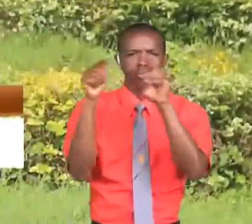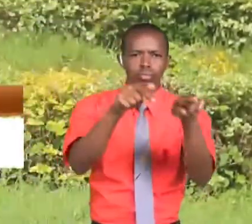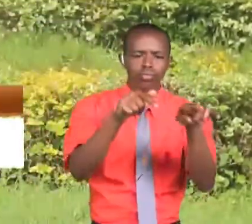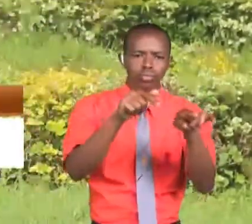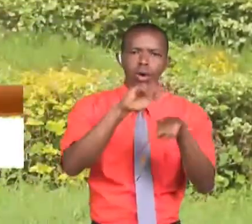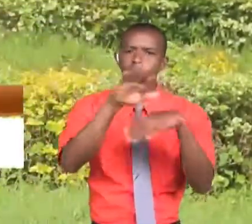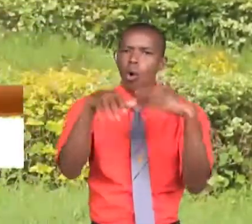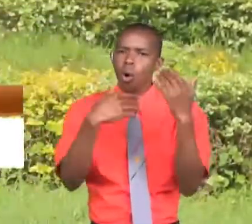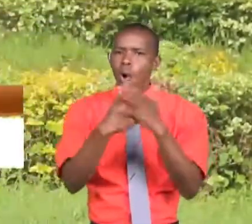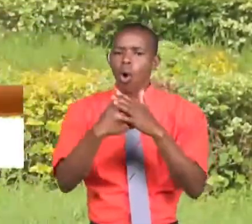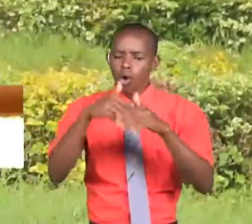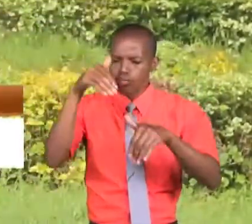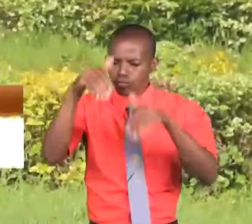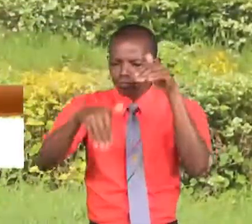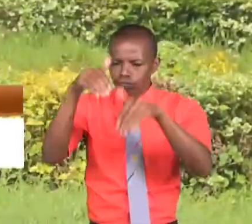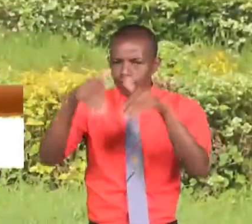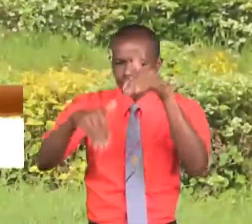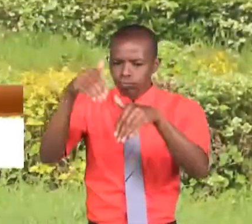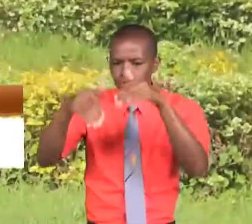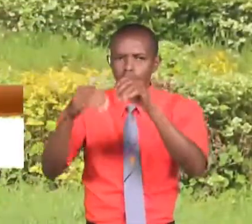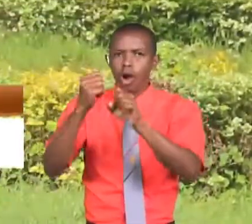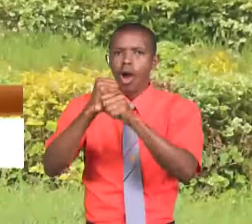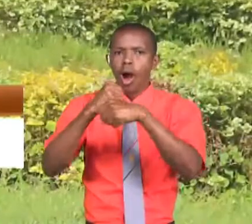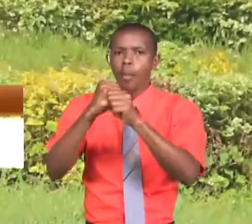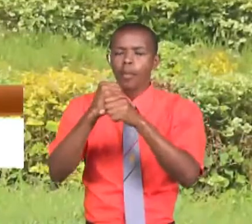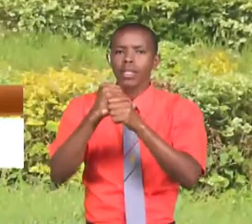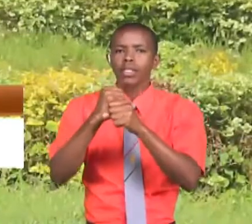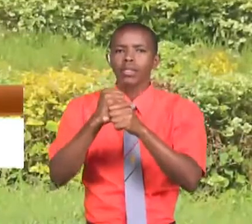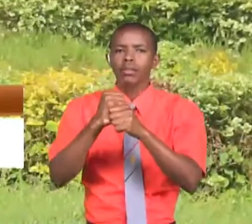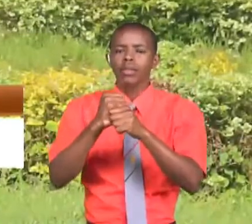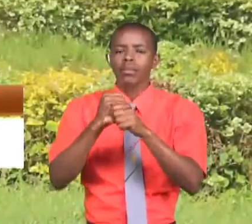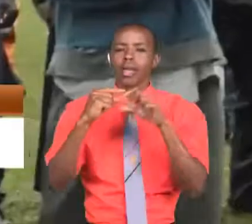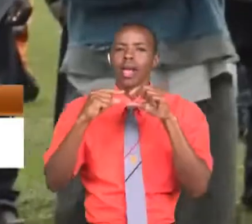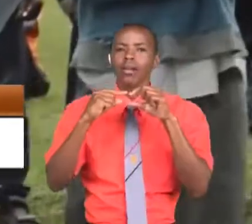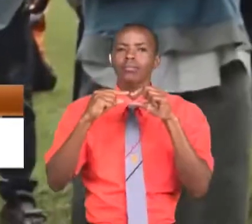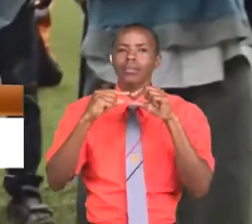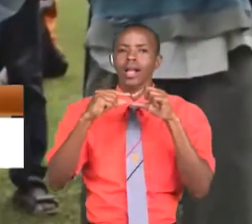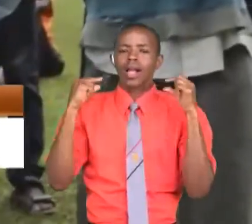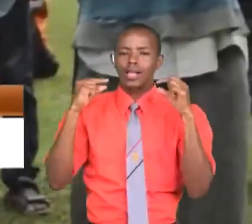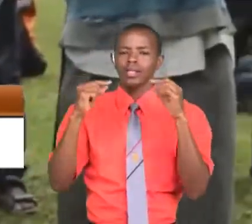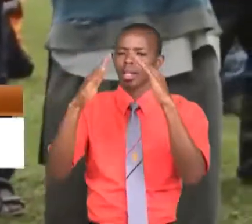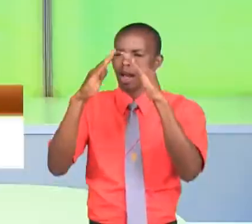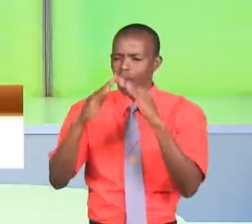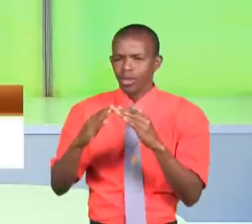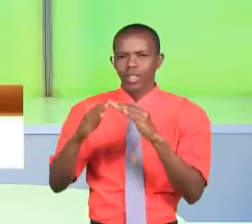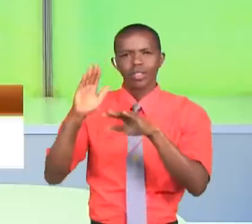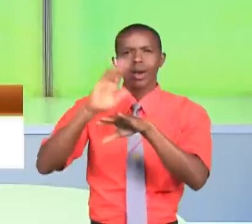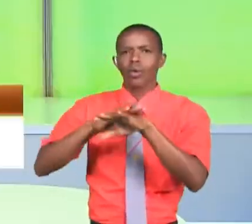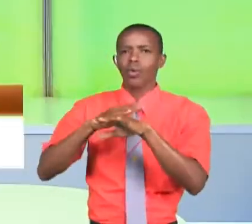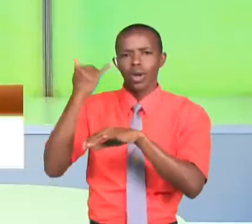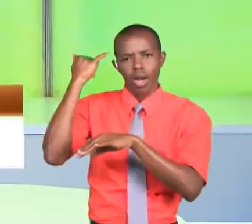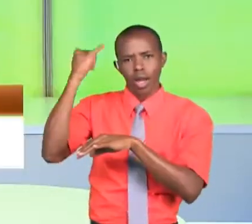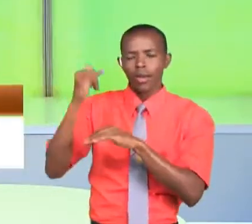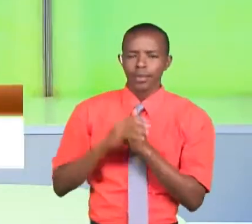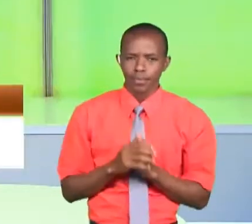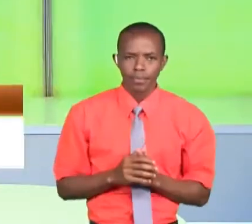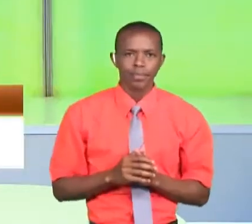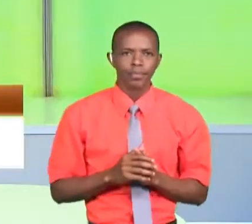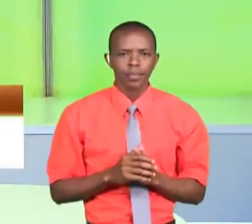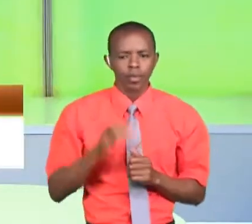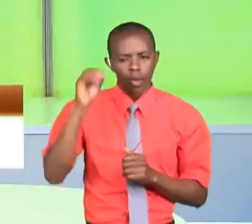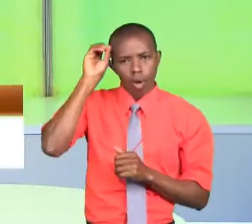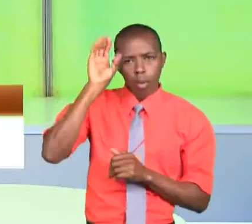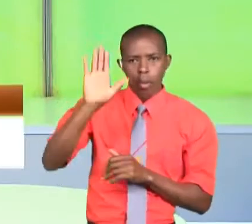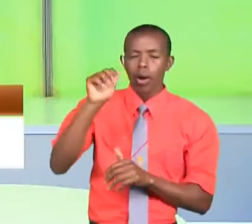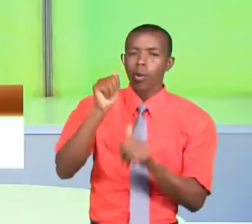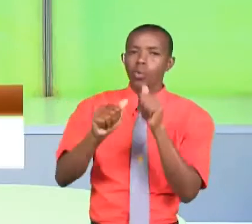arambe ya kutengeneza guesthouse ya ma reverends. Siyo ilikuwa jamene. Safi, mteza madi, maoni yako ni